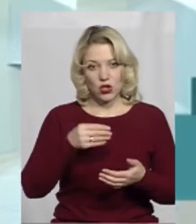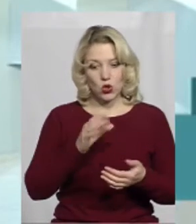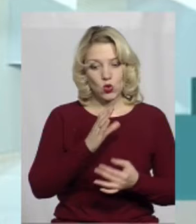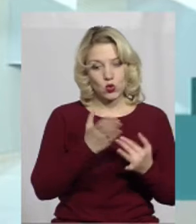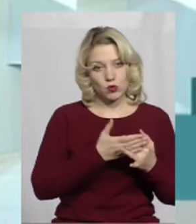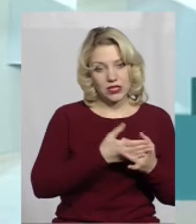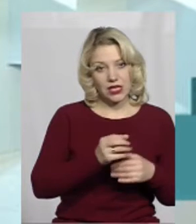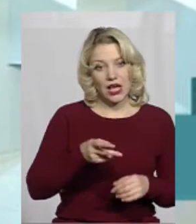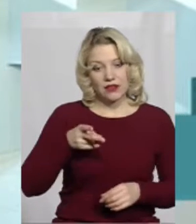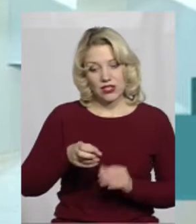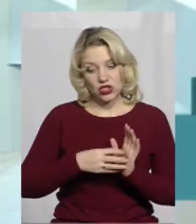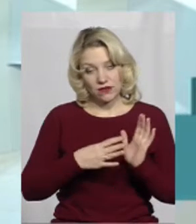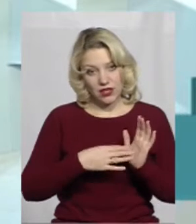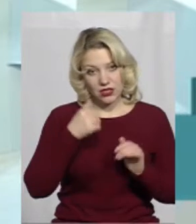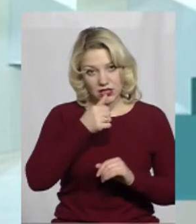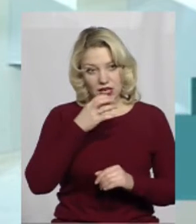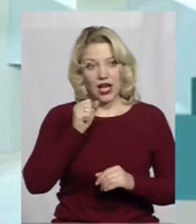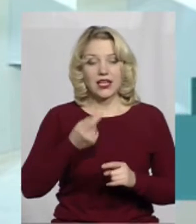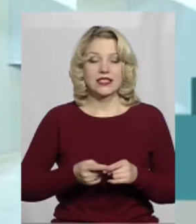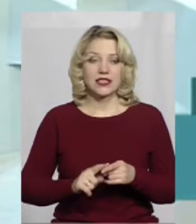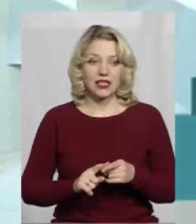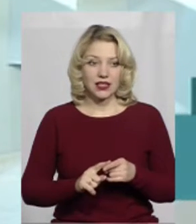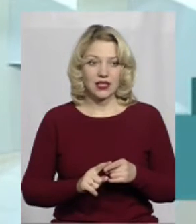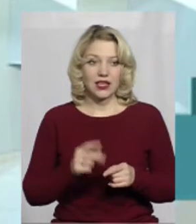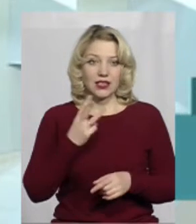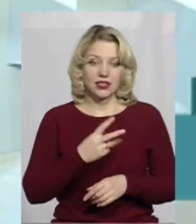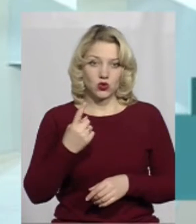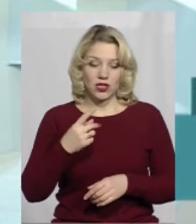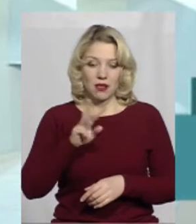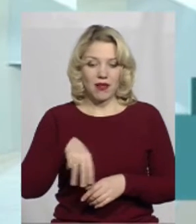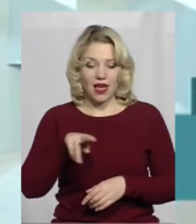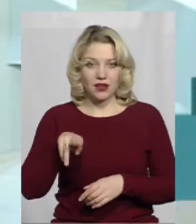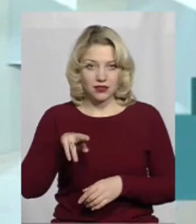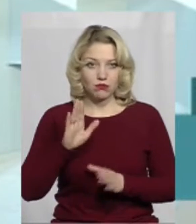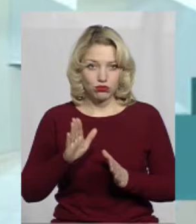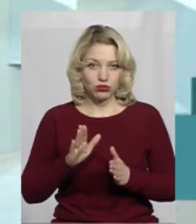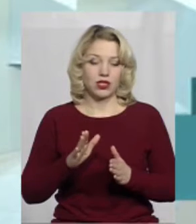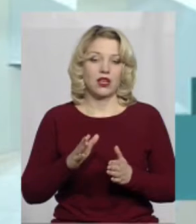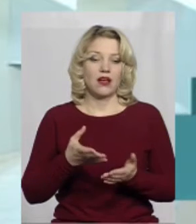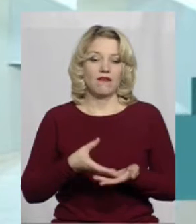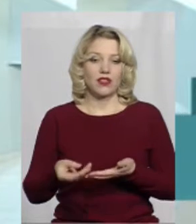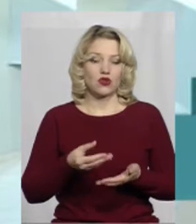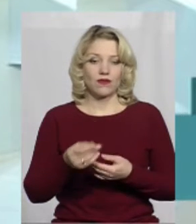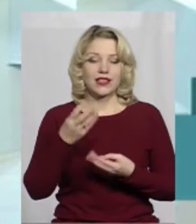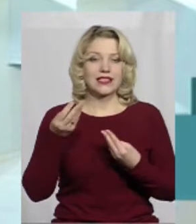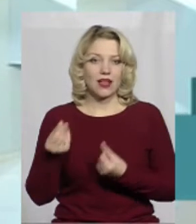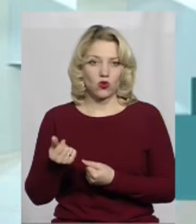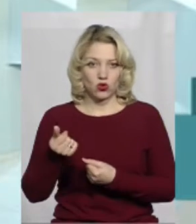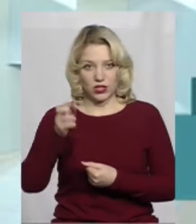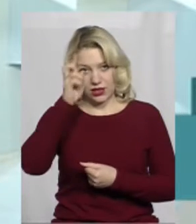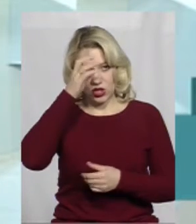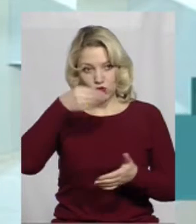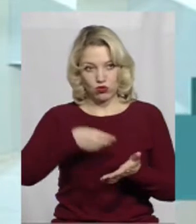на 2019 рік із них, а 31 мільярд буде фінансуватися за рахунок коштів